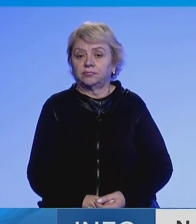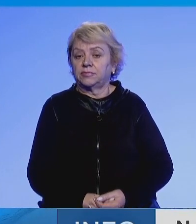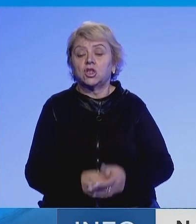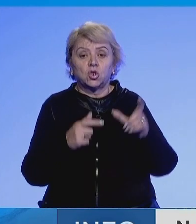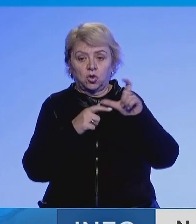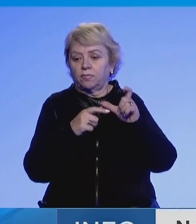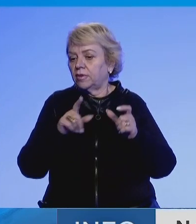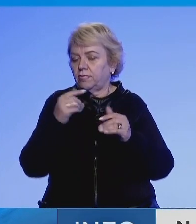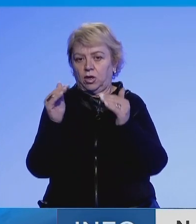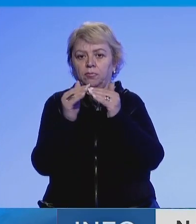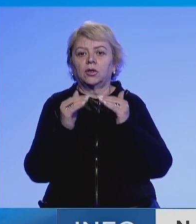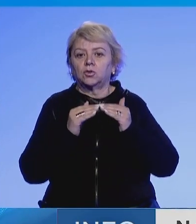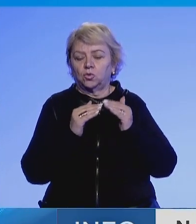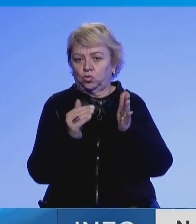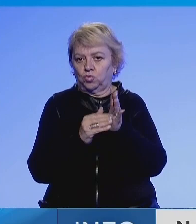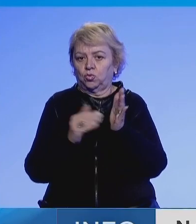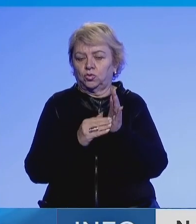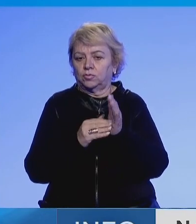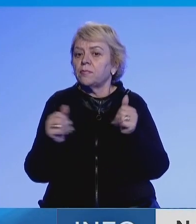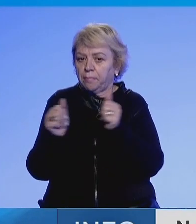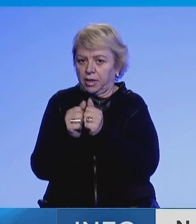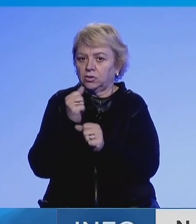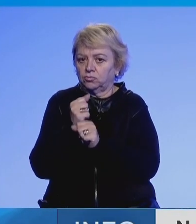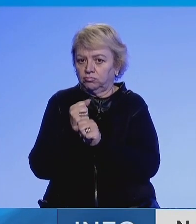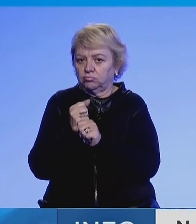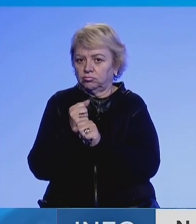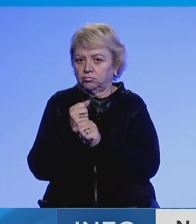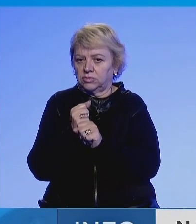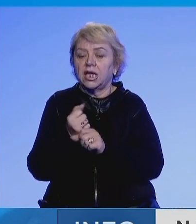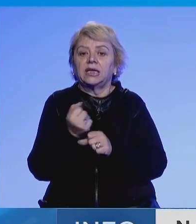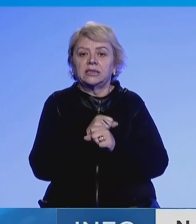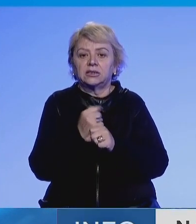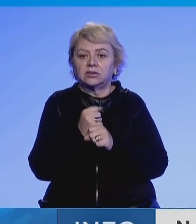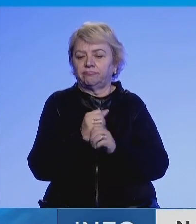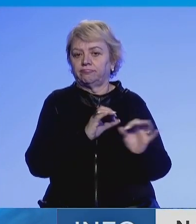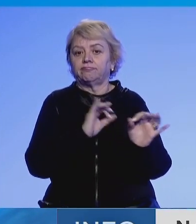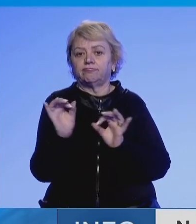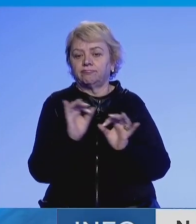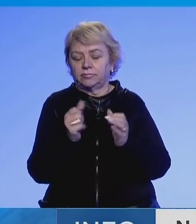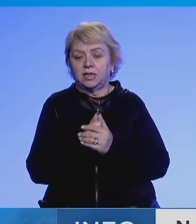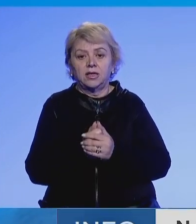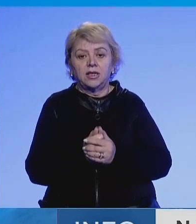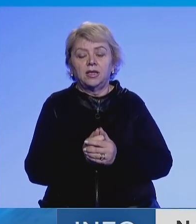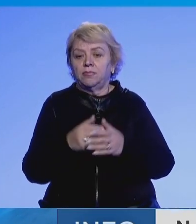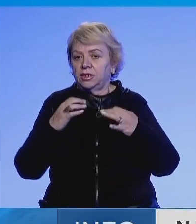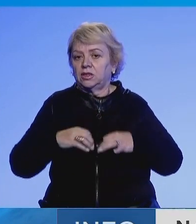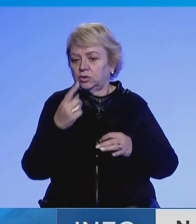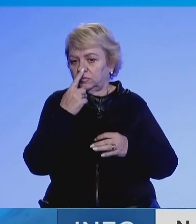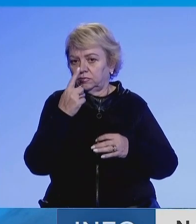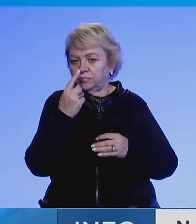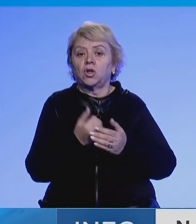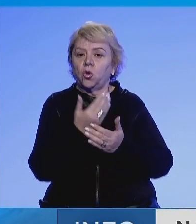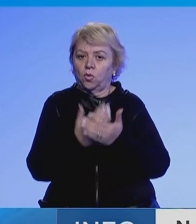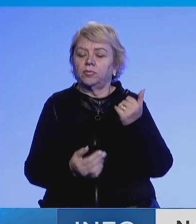Stoltenberg ta se pajtohën se duhet të qëndrojnë së bashku, ndërsa përbalen me krizen më të madhe të siguris. Prezidenti Rus Vladimir Putin për dështën në